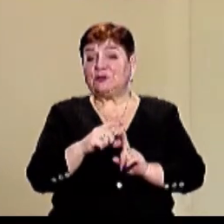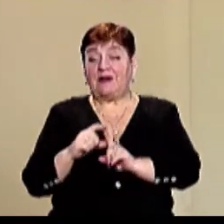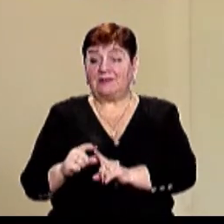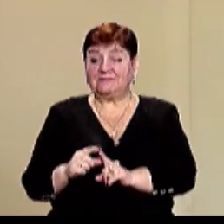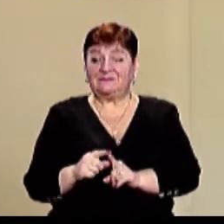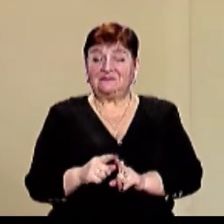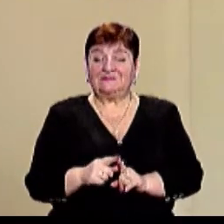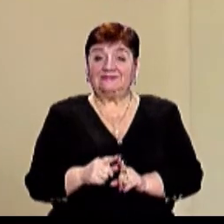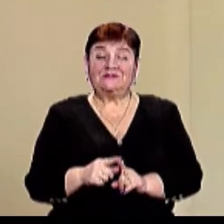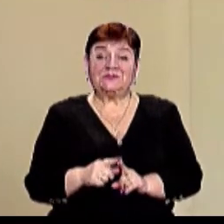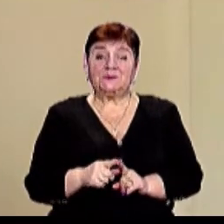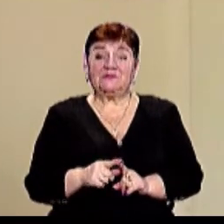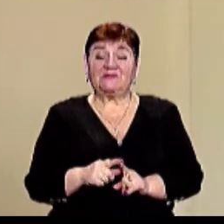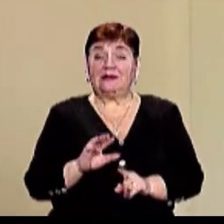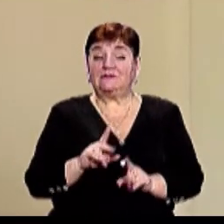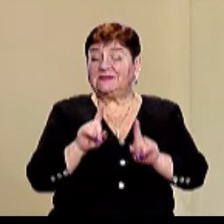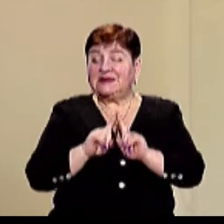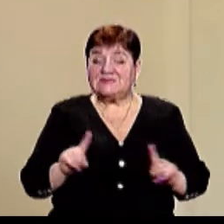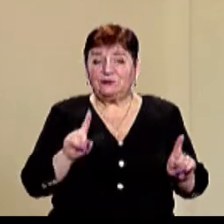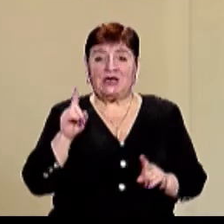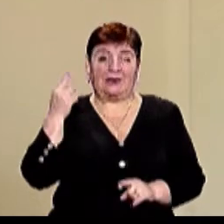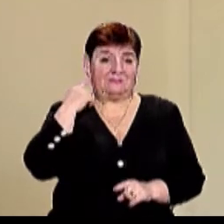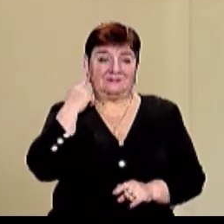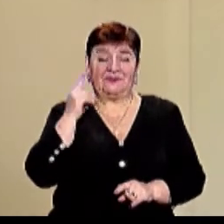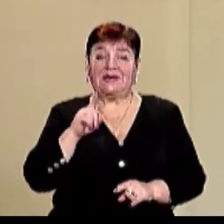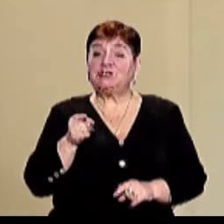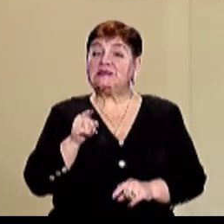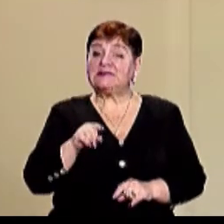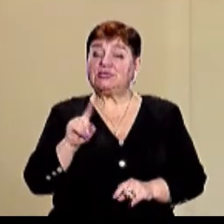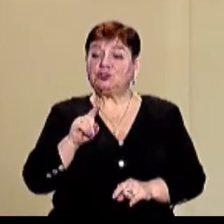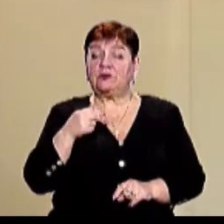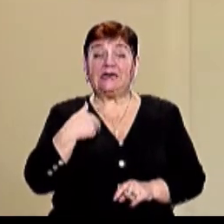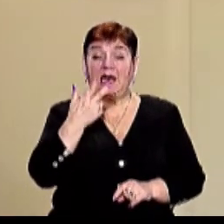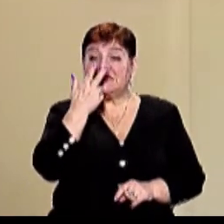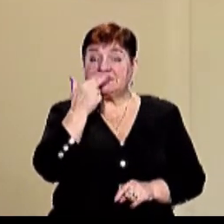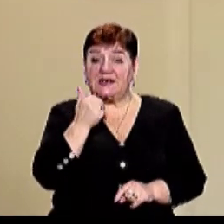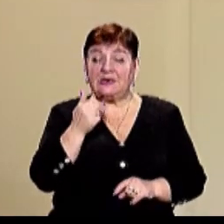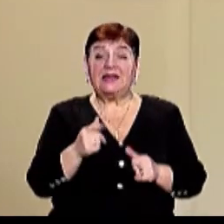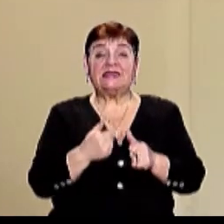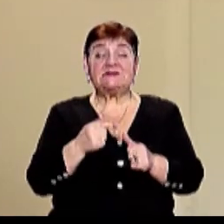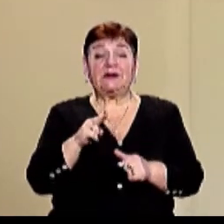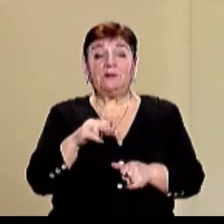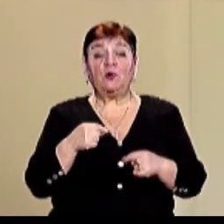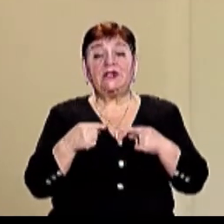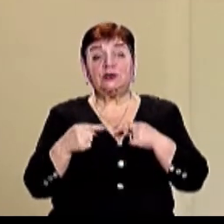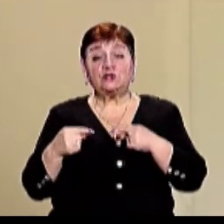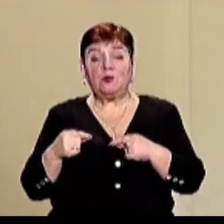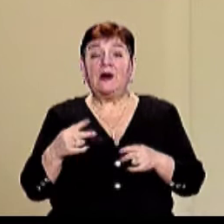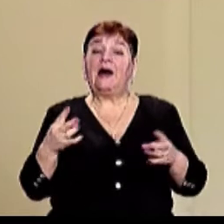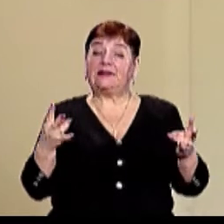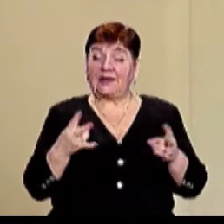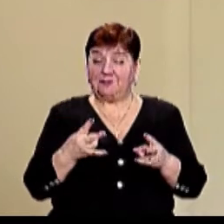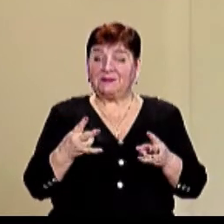не звучать милозвучно Можливо, через те, що я звикла їх назвати по-іншому, але, звичайно,